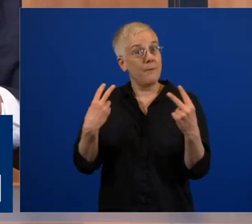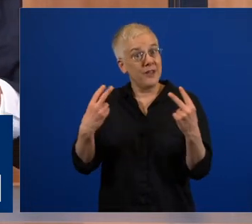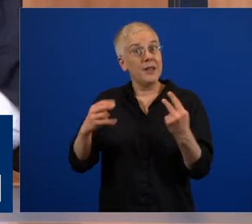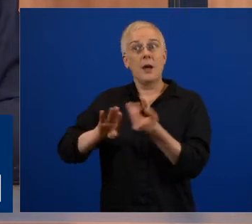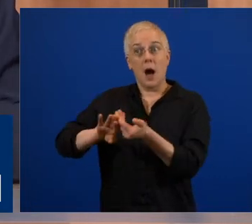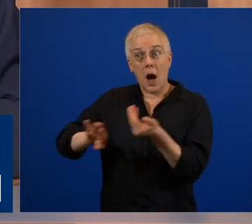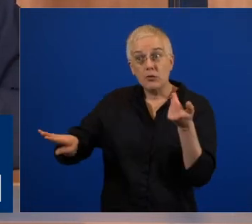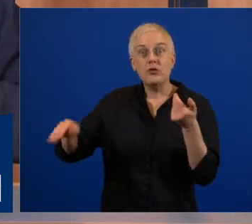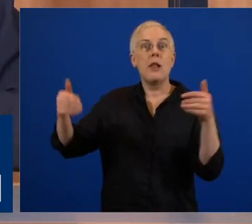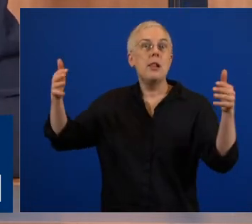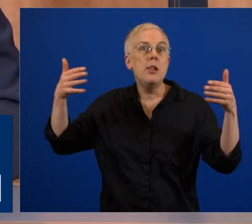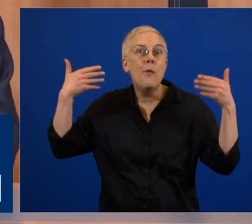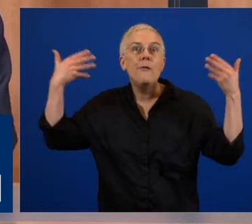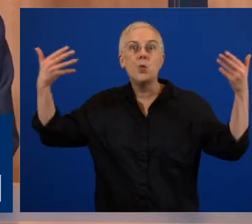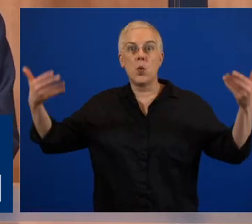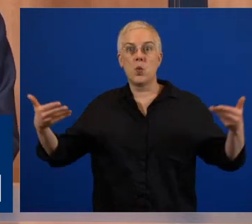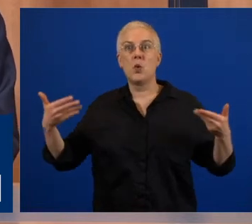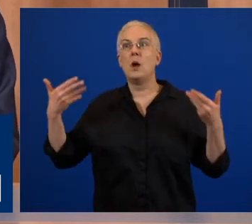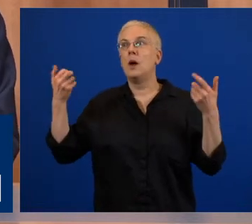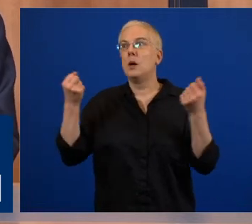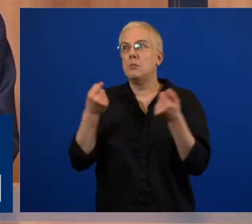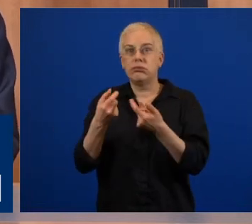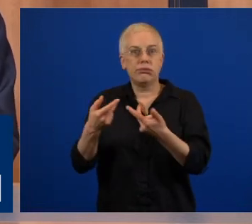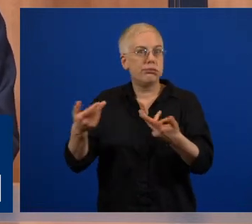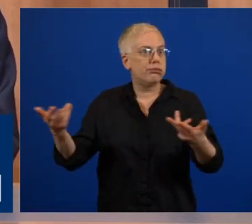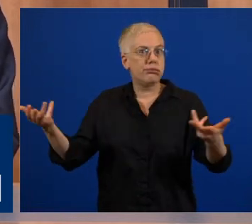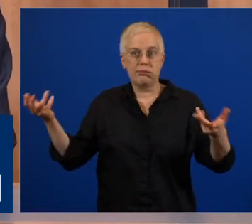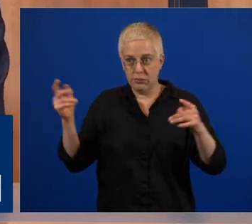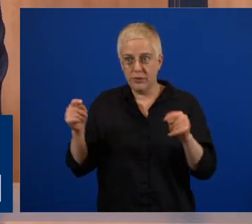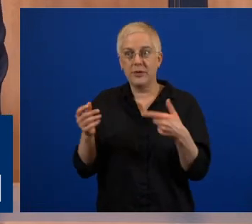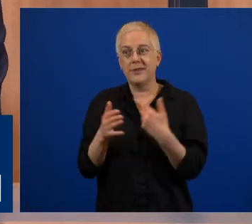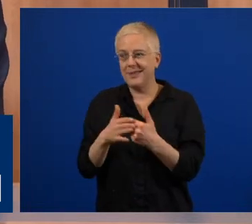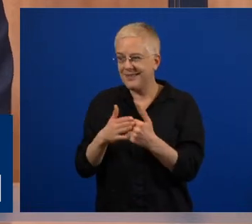sichergestellt sein, dass die Belüftung ausreichend ist und ähnliches.